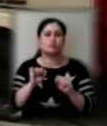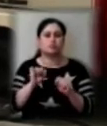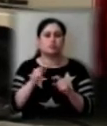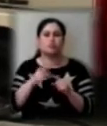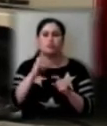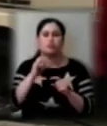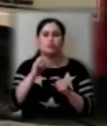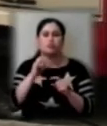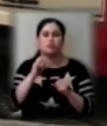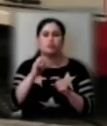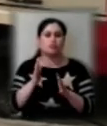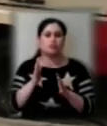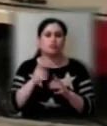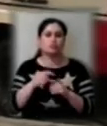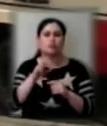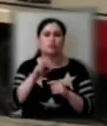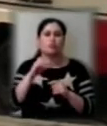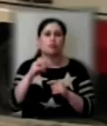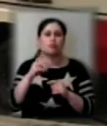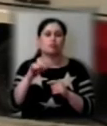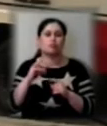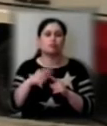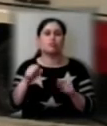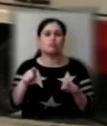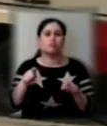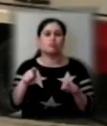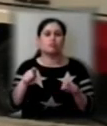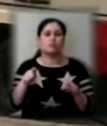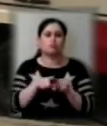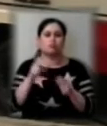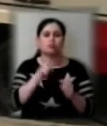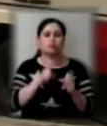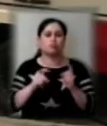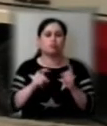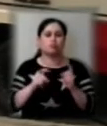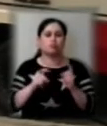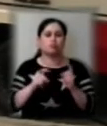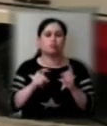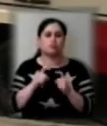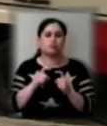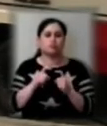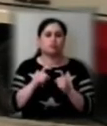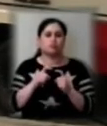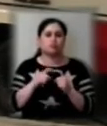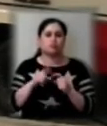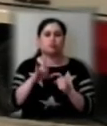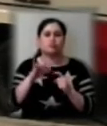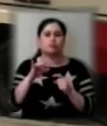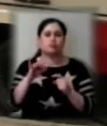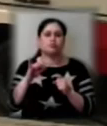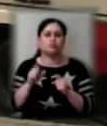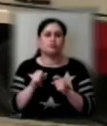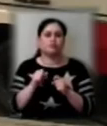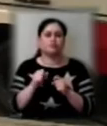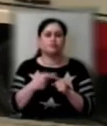біологічної, але й також хімічна речовина. Тобто